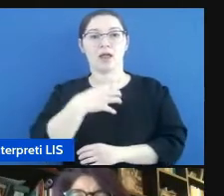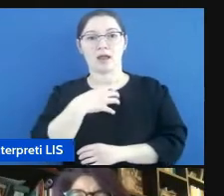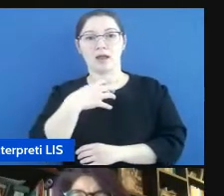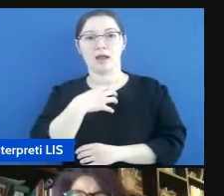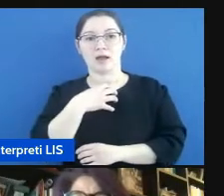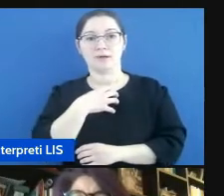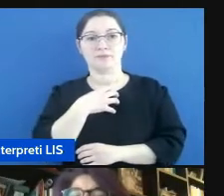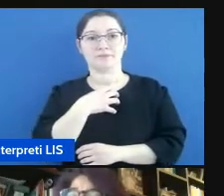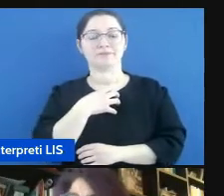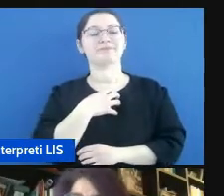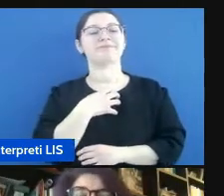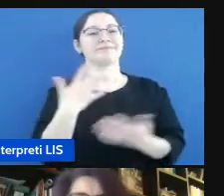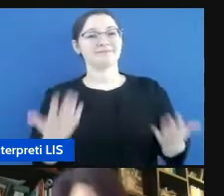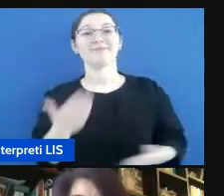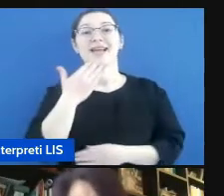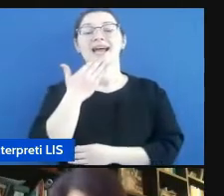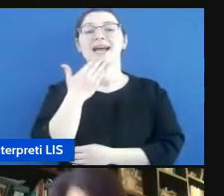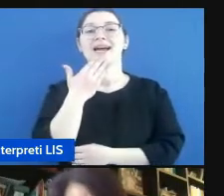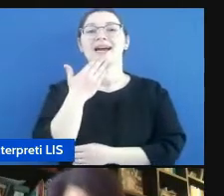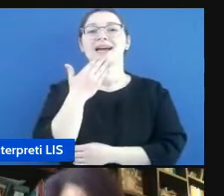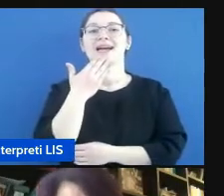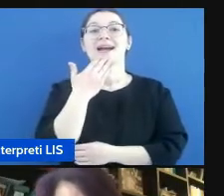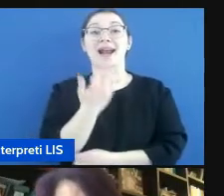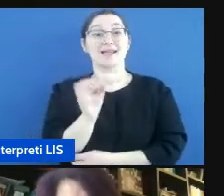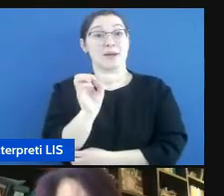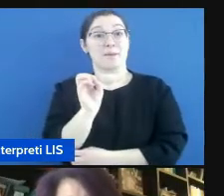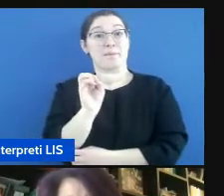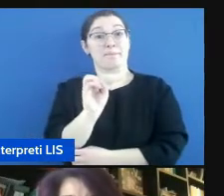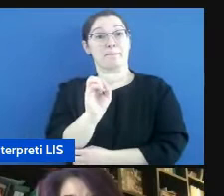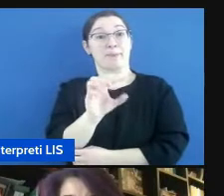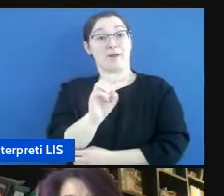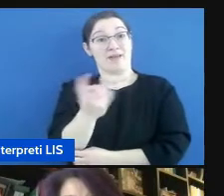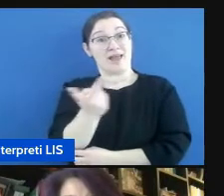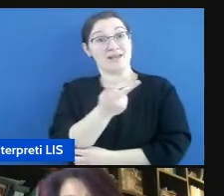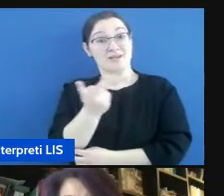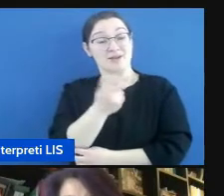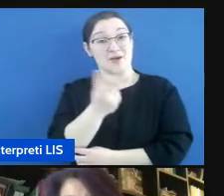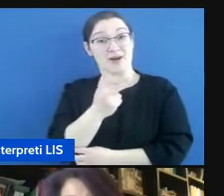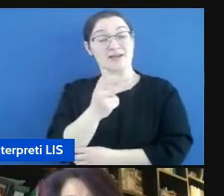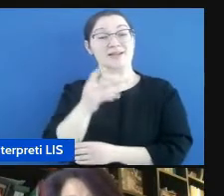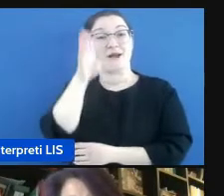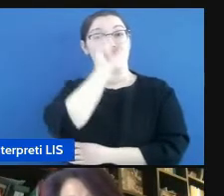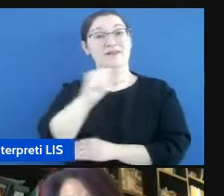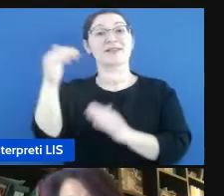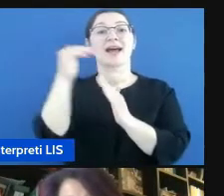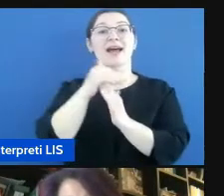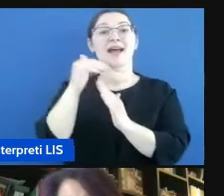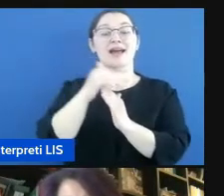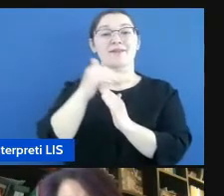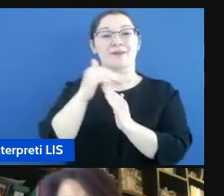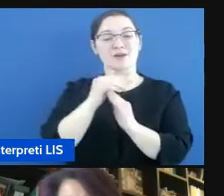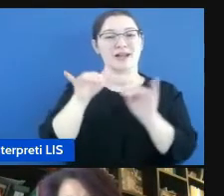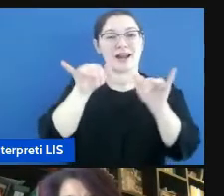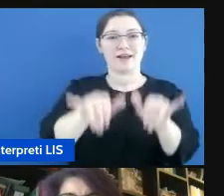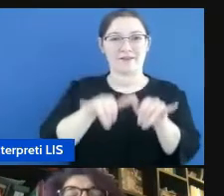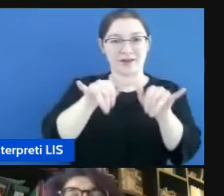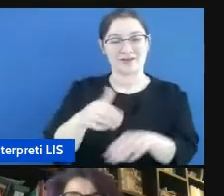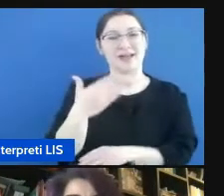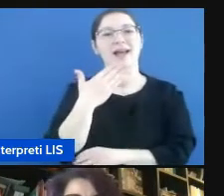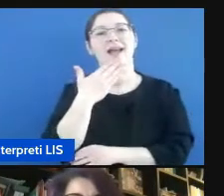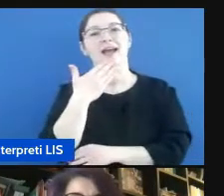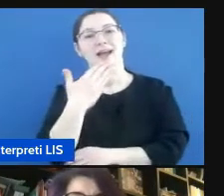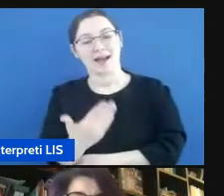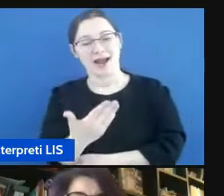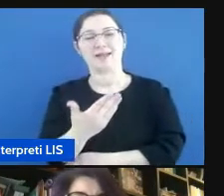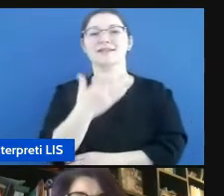ringrazio le professoresse dell'Università Ca' Foscari di Venezia, ringrazio Carmela Bertone